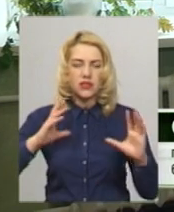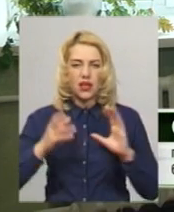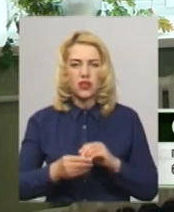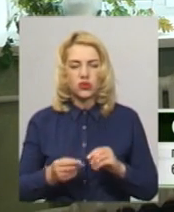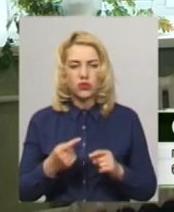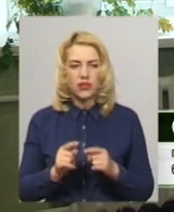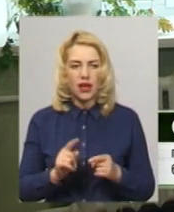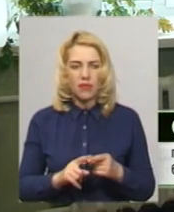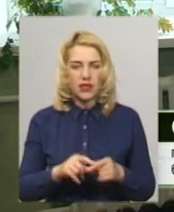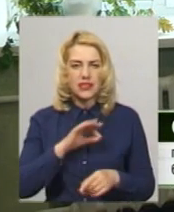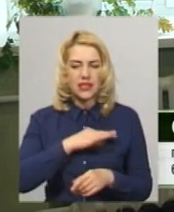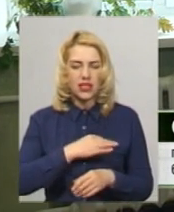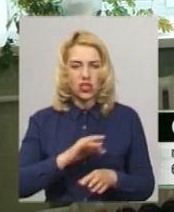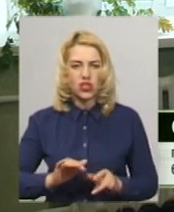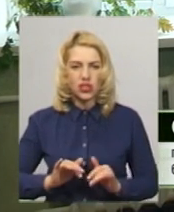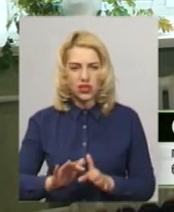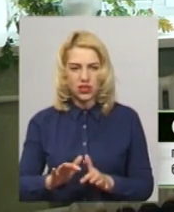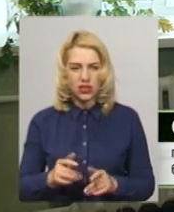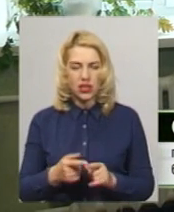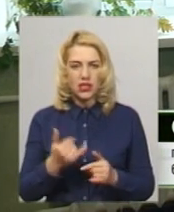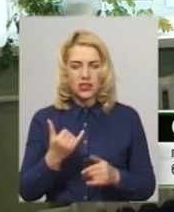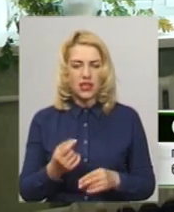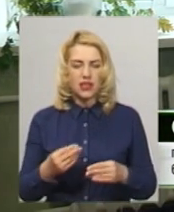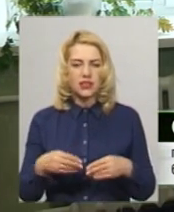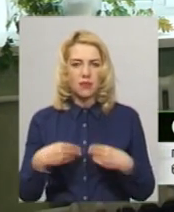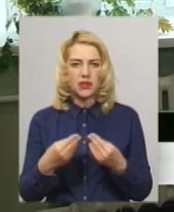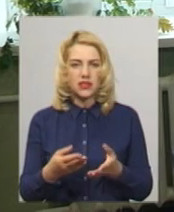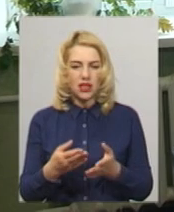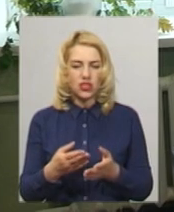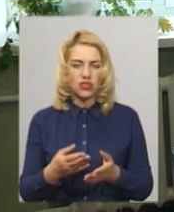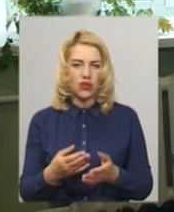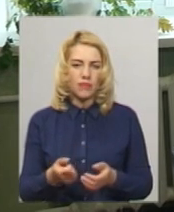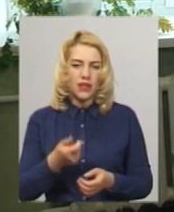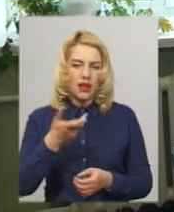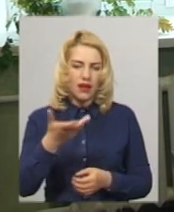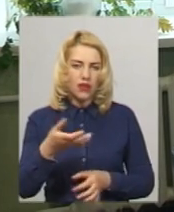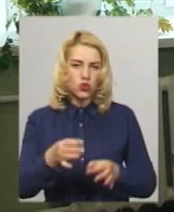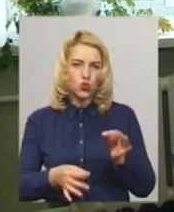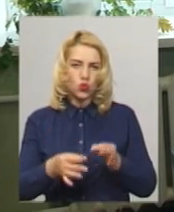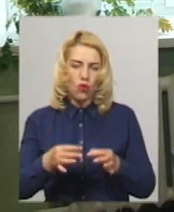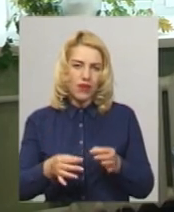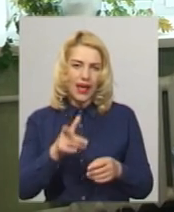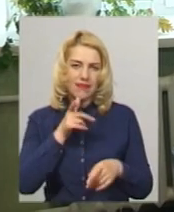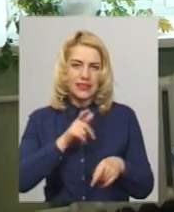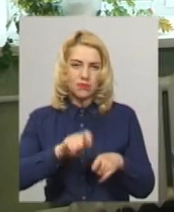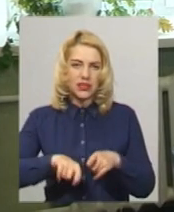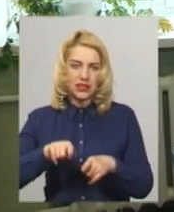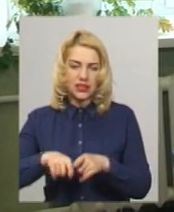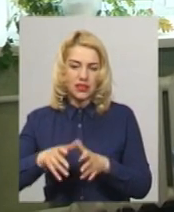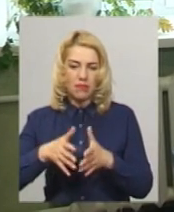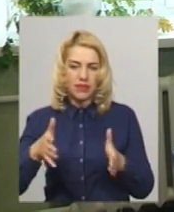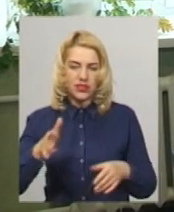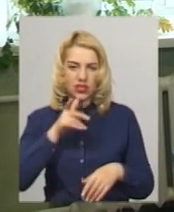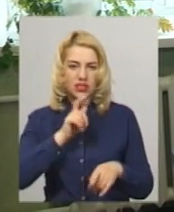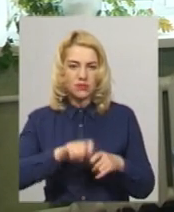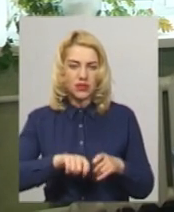слідчих дій, зараз слідчими територіальним управління призначено ряд судових експертиз. Більшість експертиз